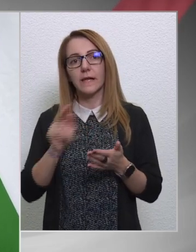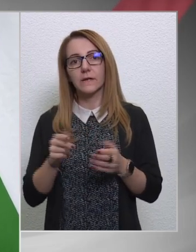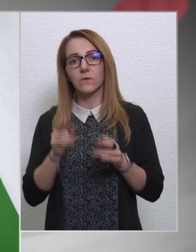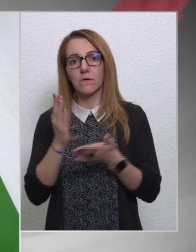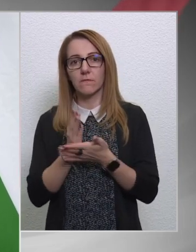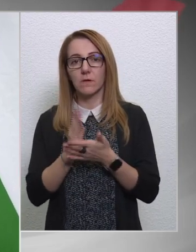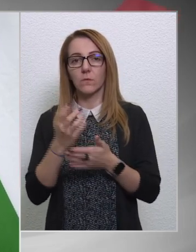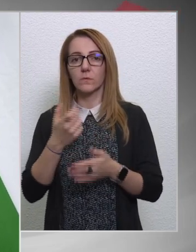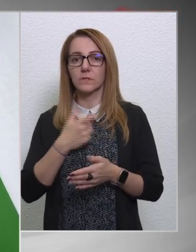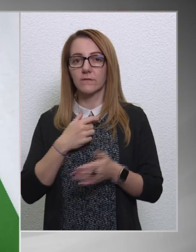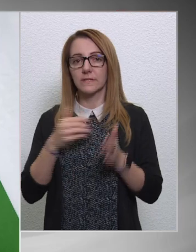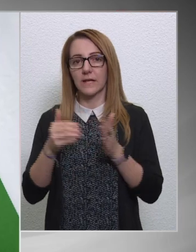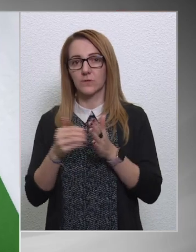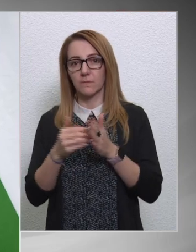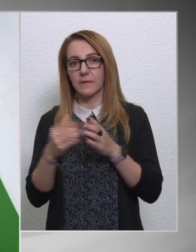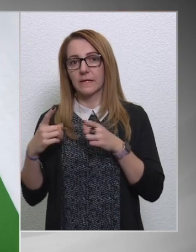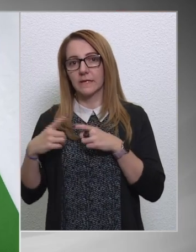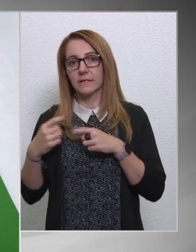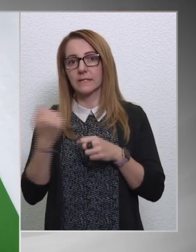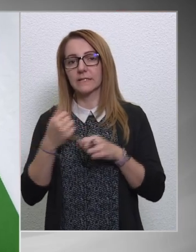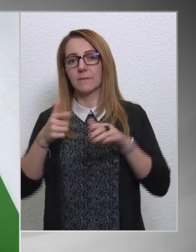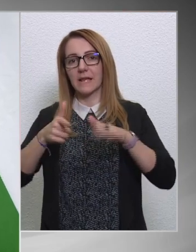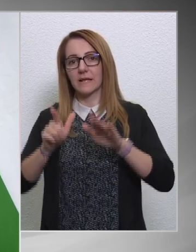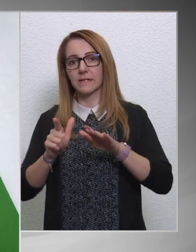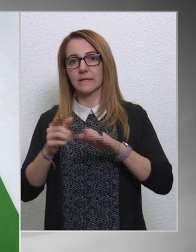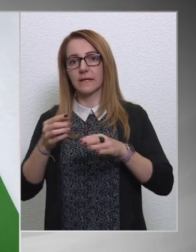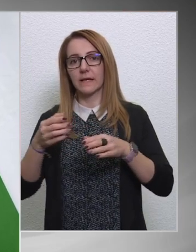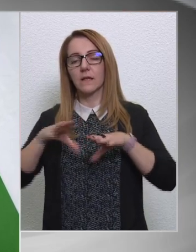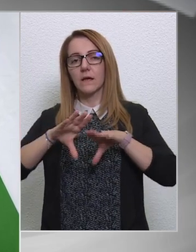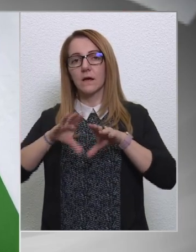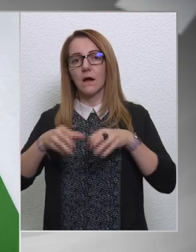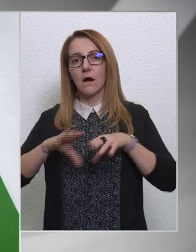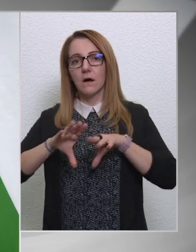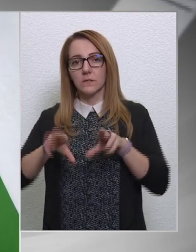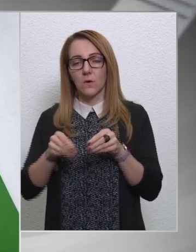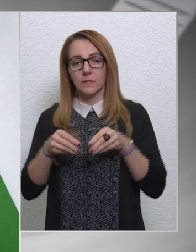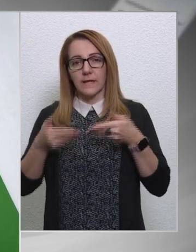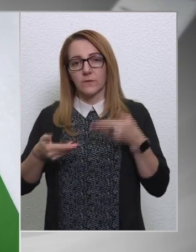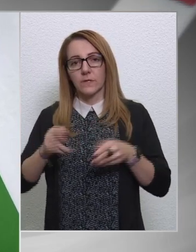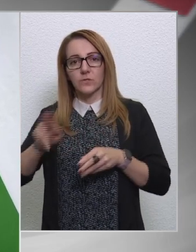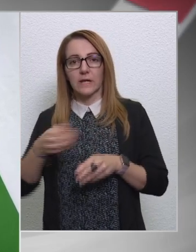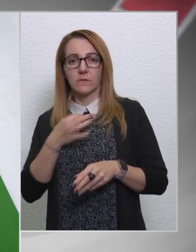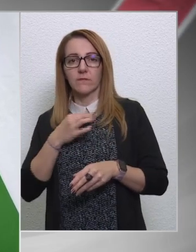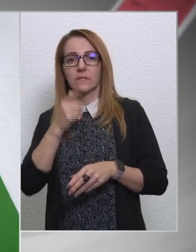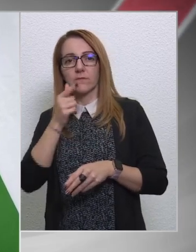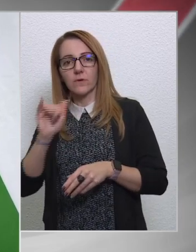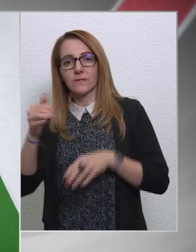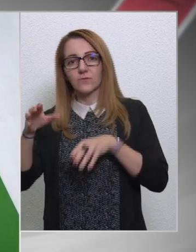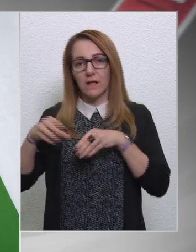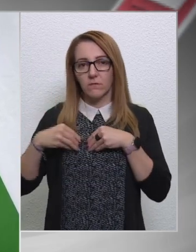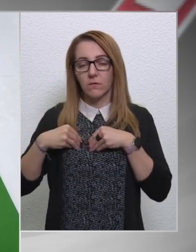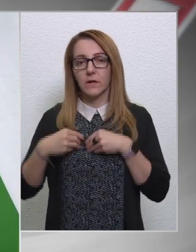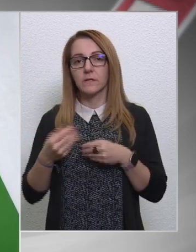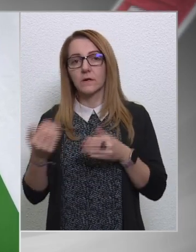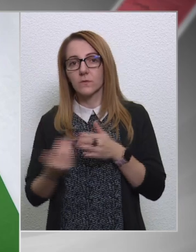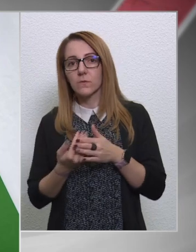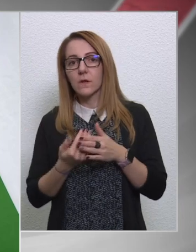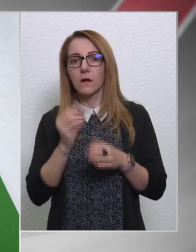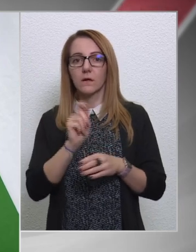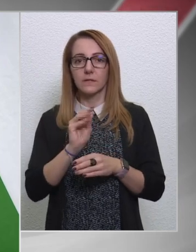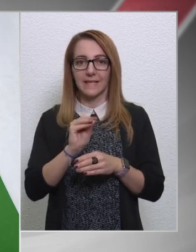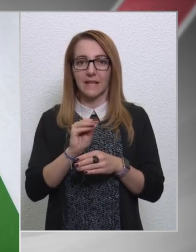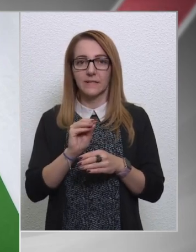szavazások, azok még hátra vannak, és december 7-én az országgyűjés ezekről szavazni fog és elfogadja. Tehát az megint azt jelenti, hogy egy csomag